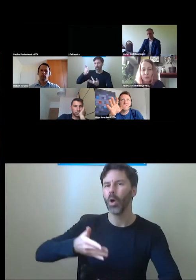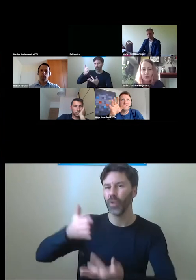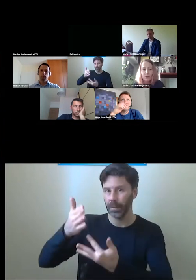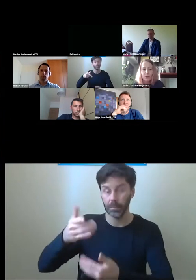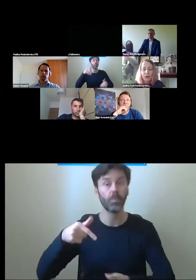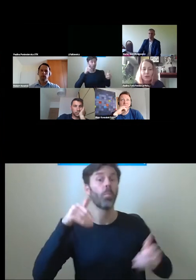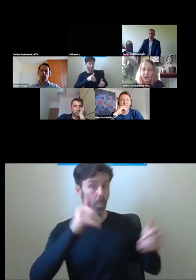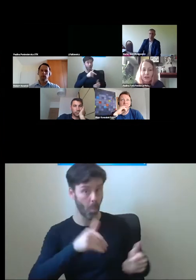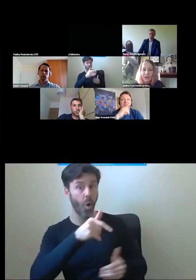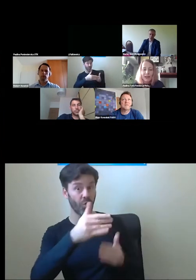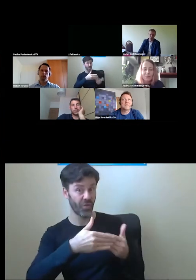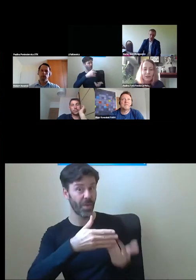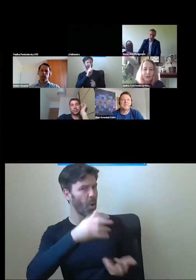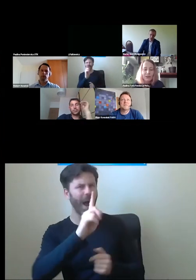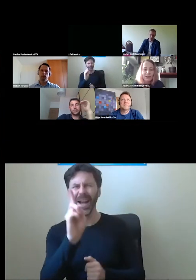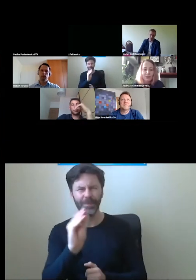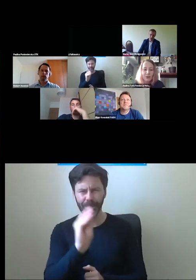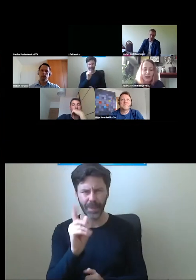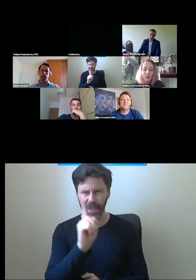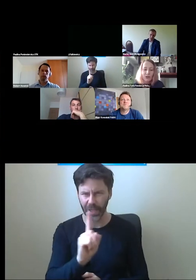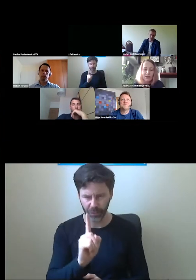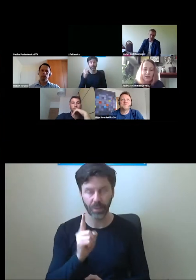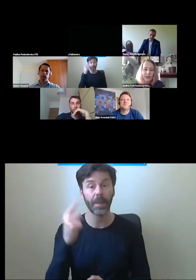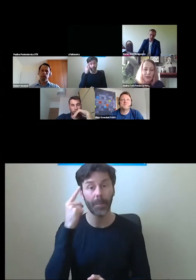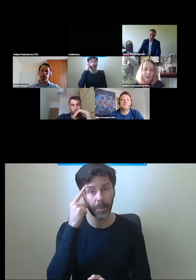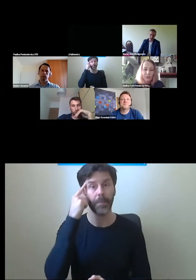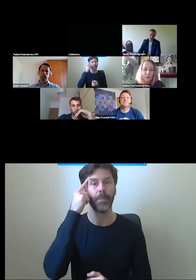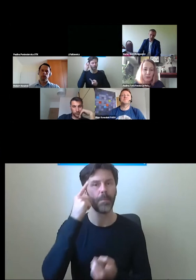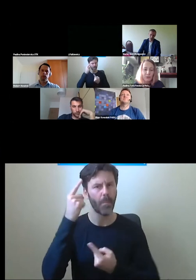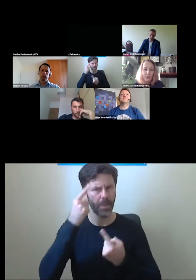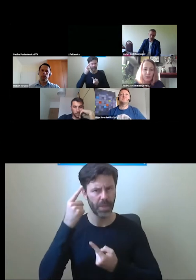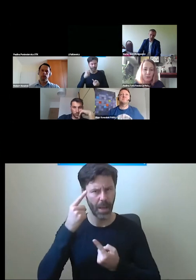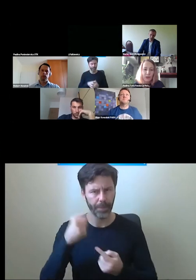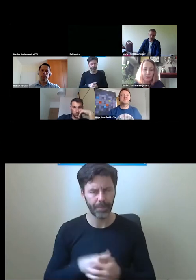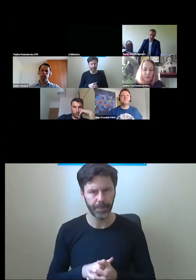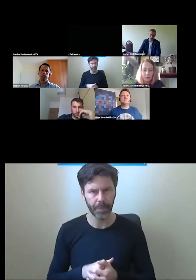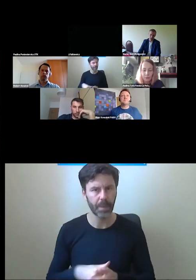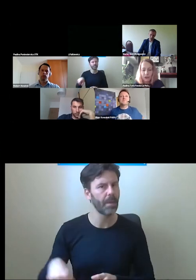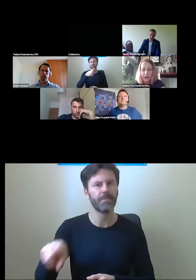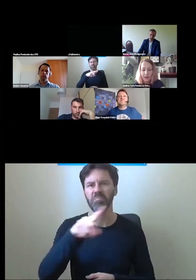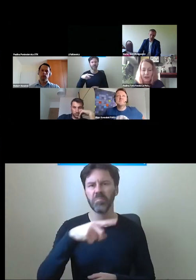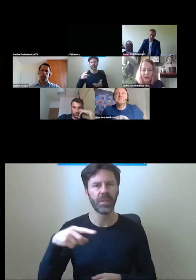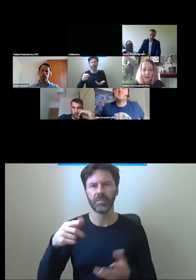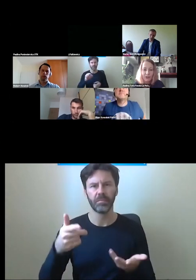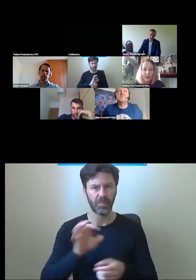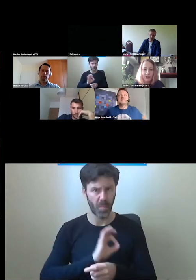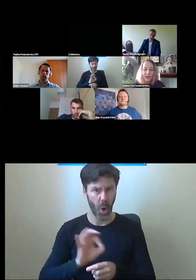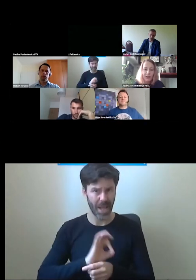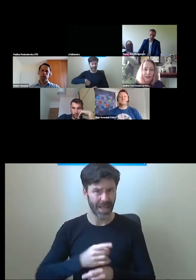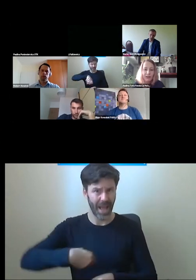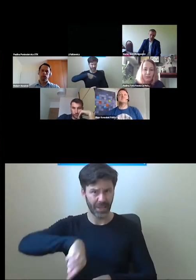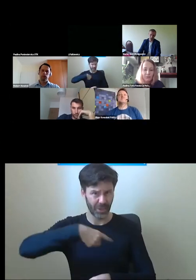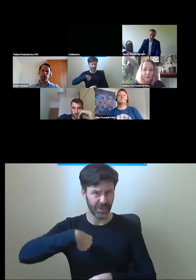Mogą być drzwi pożarowe, ale jeszcze zanim. Tak sobie pomyślałam, że często jest tak, że my się w ogóle skupiamy, my projektanci, architekci,